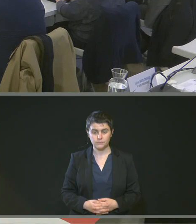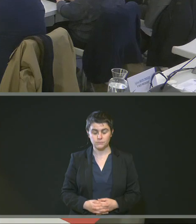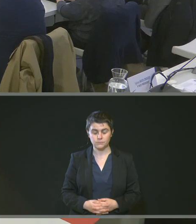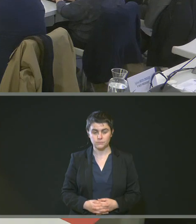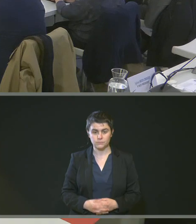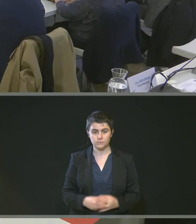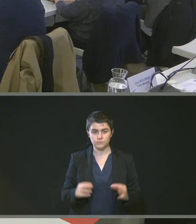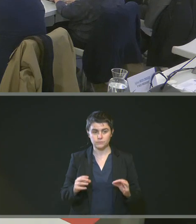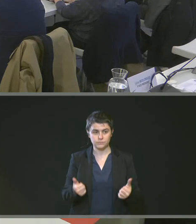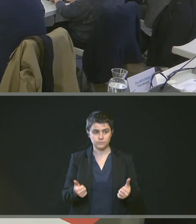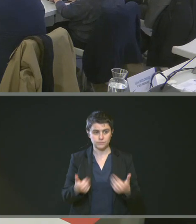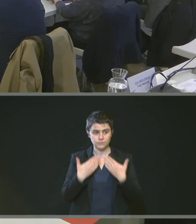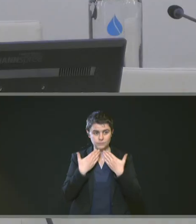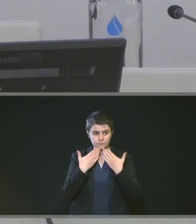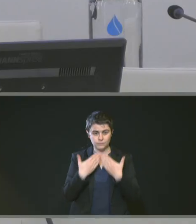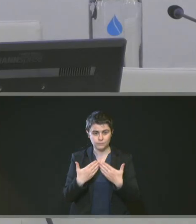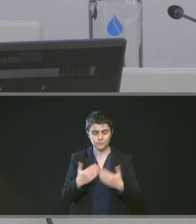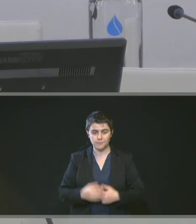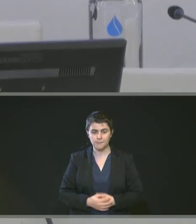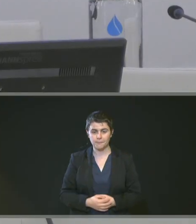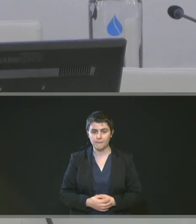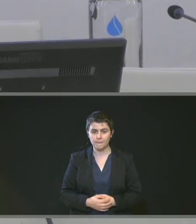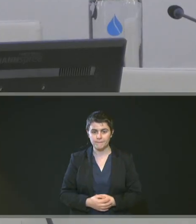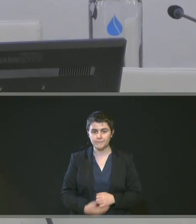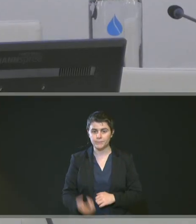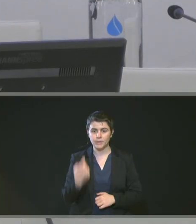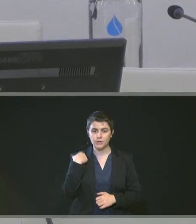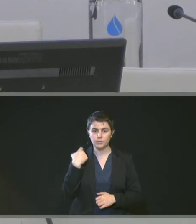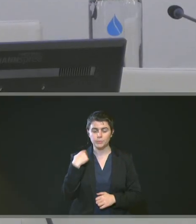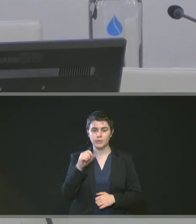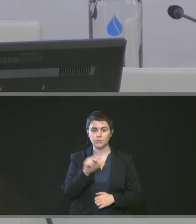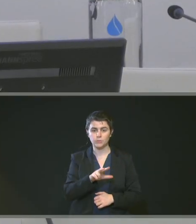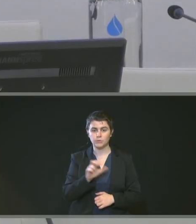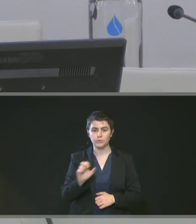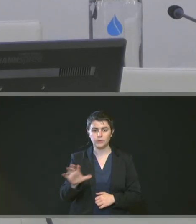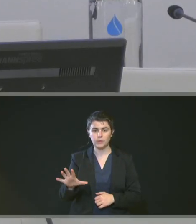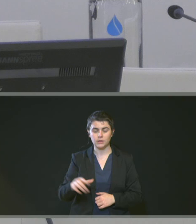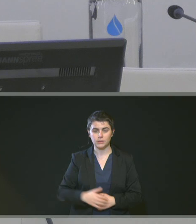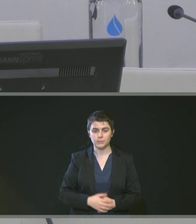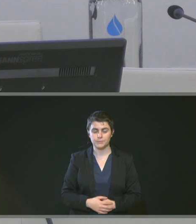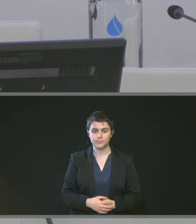Très bien, je vous remercie. On passe à la numéro 35